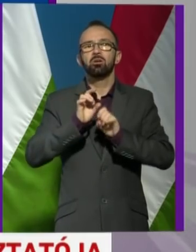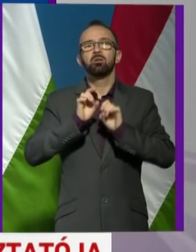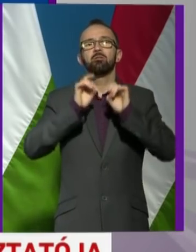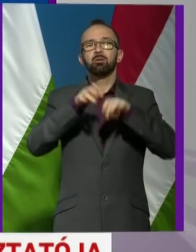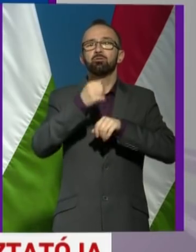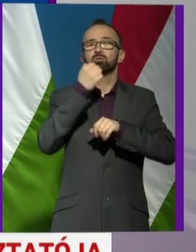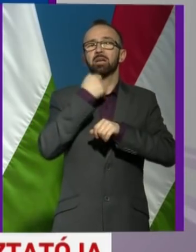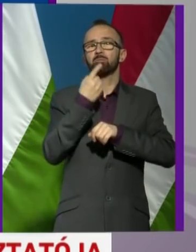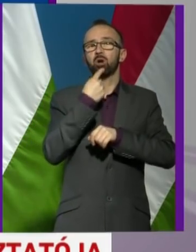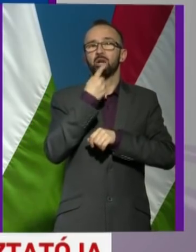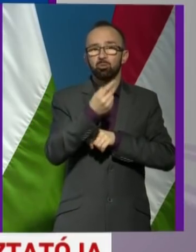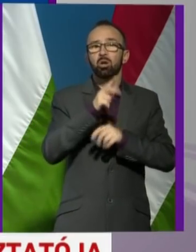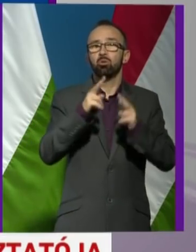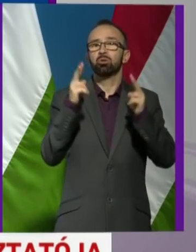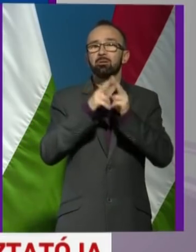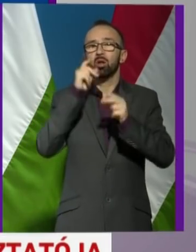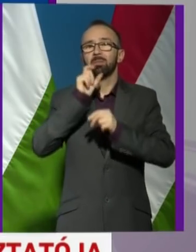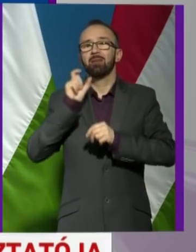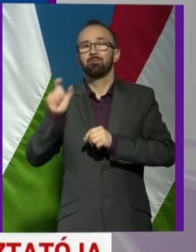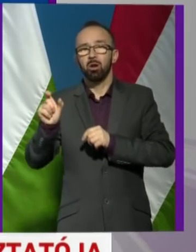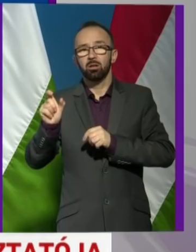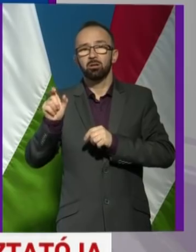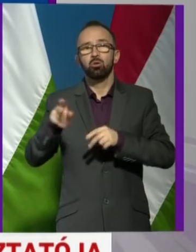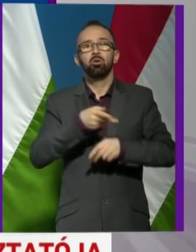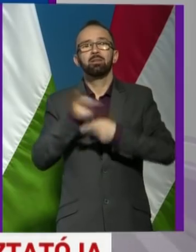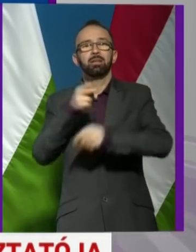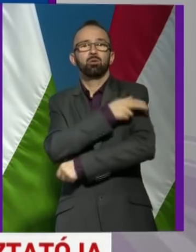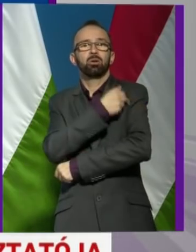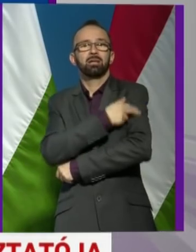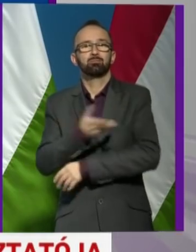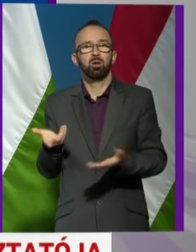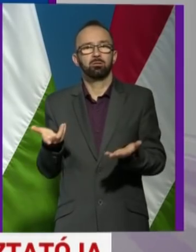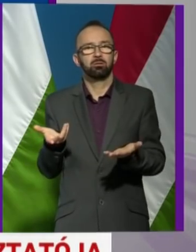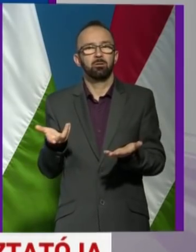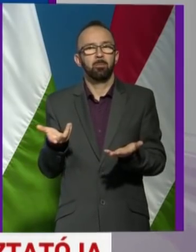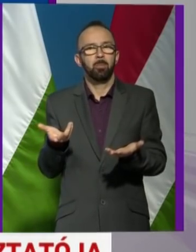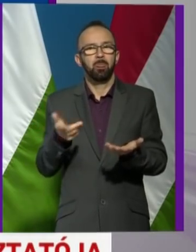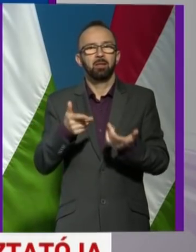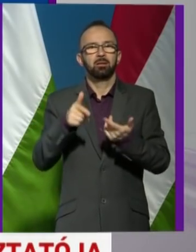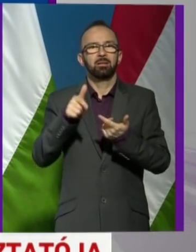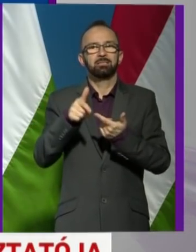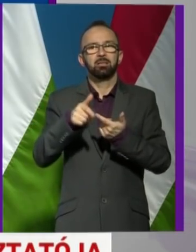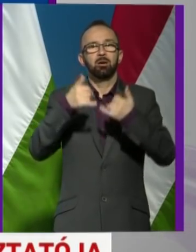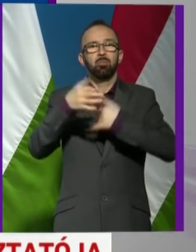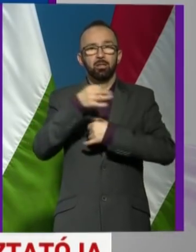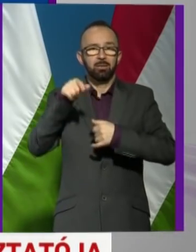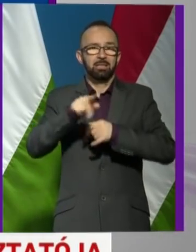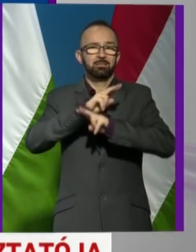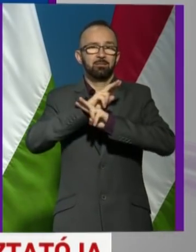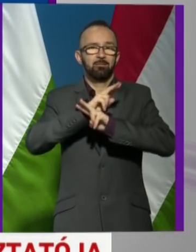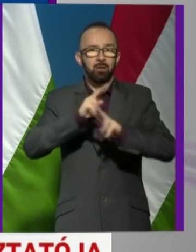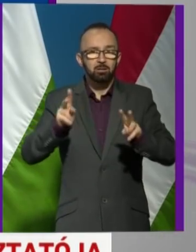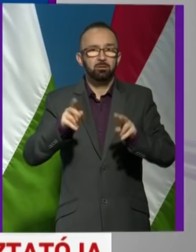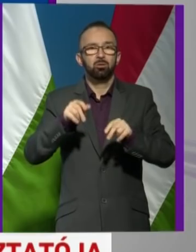bevállása szerint azt mondta, hogy ő találkozott az apjával és ő vitte kórházba. És a kormányzati tájékoztatási oldalon a mai napig az szerepel, hogy